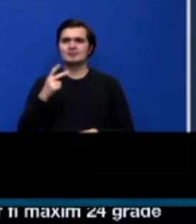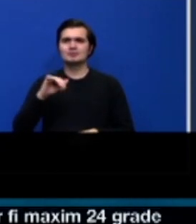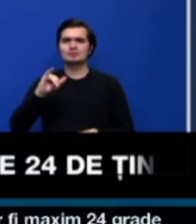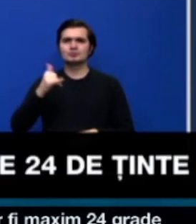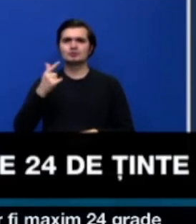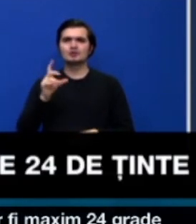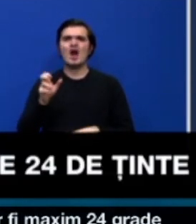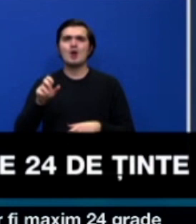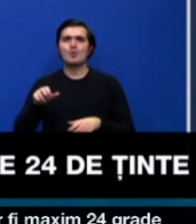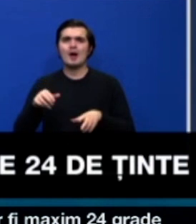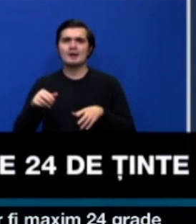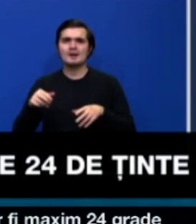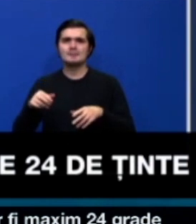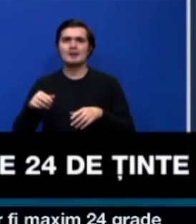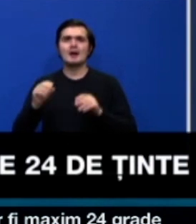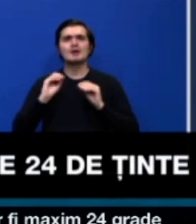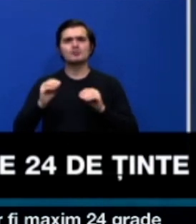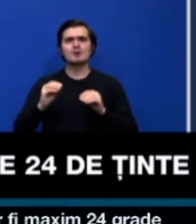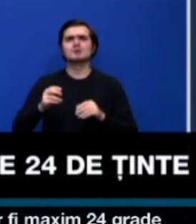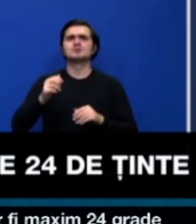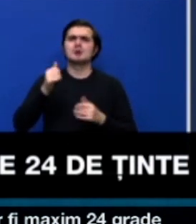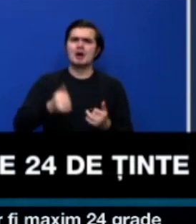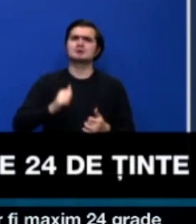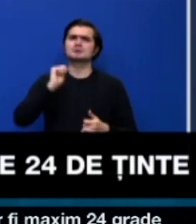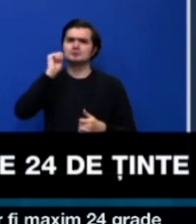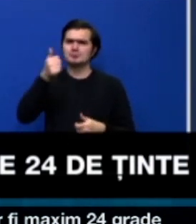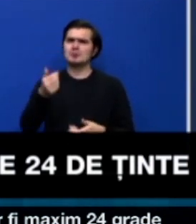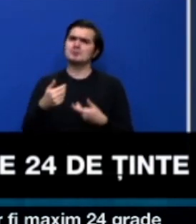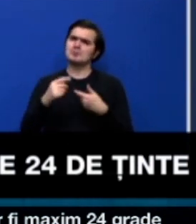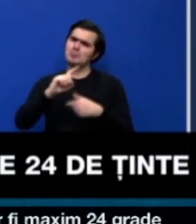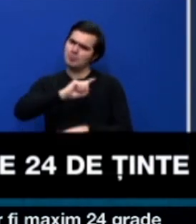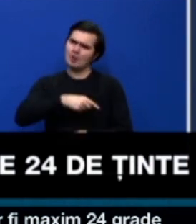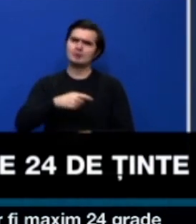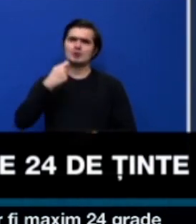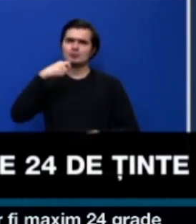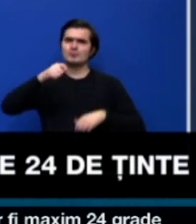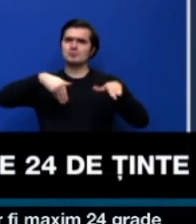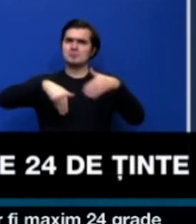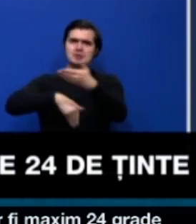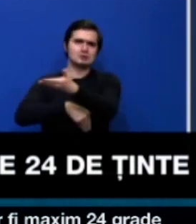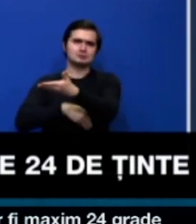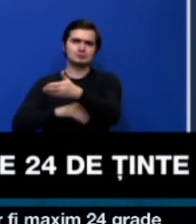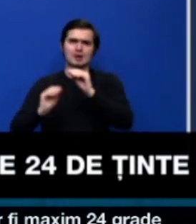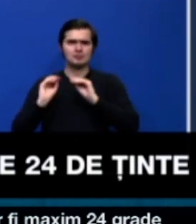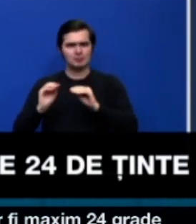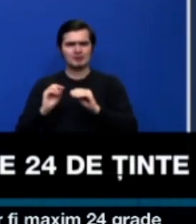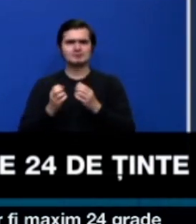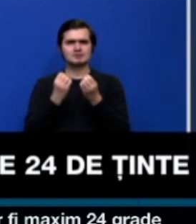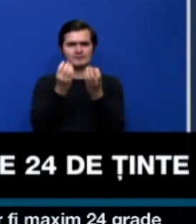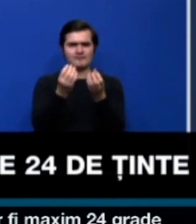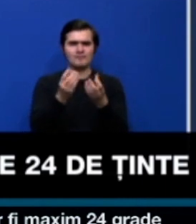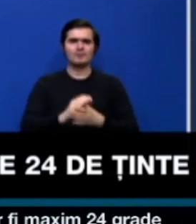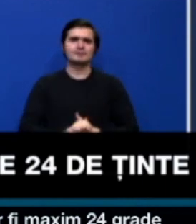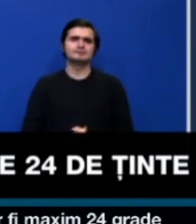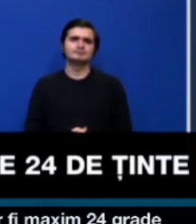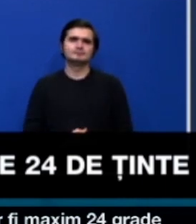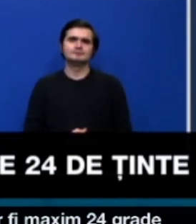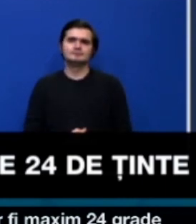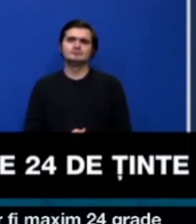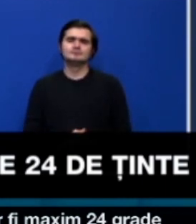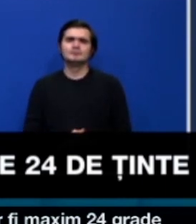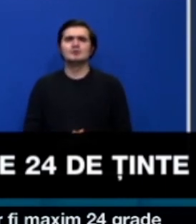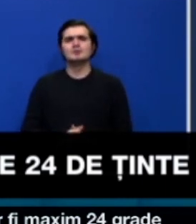închise astăzi și mâine. O să vă poate da mai multe detalii, domnul Ministru, și oricum în cuvântul